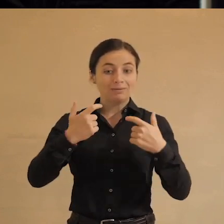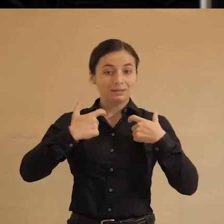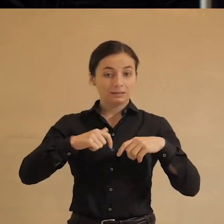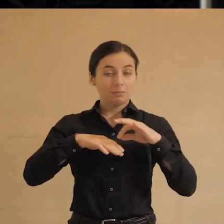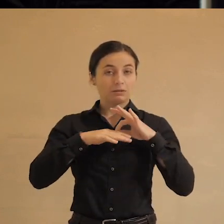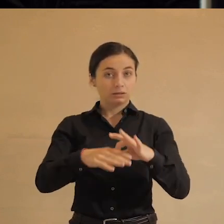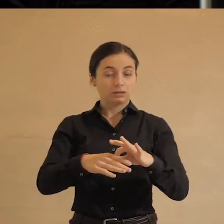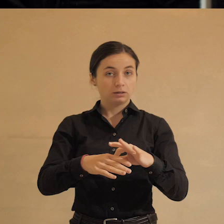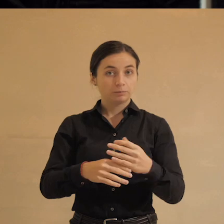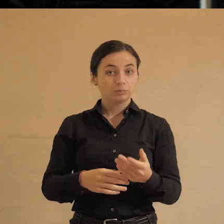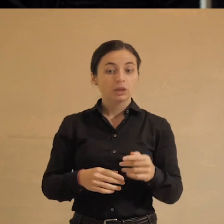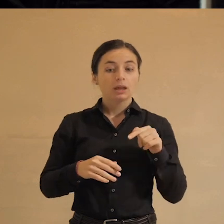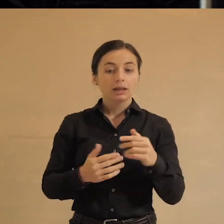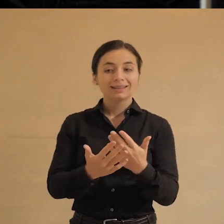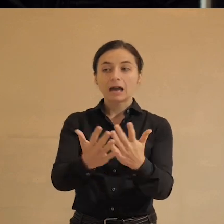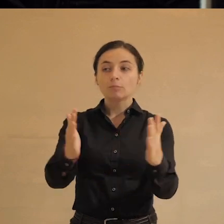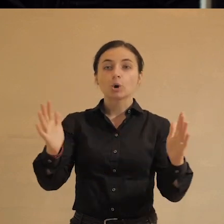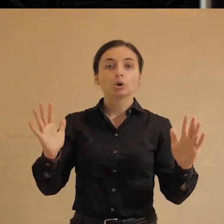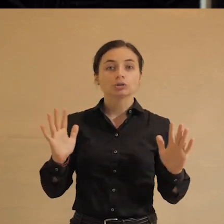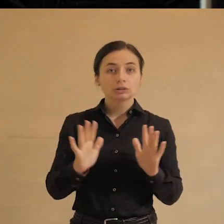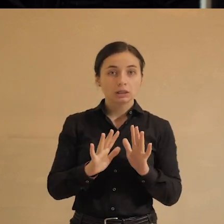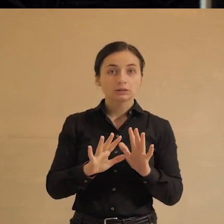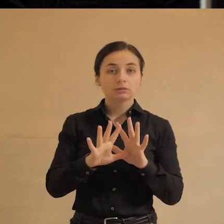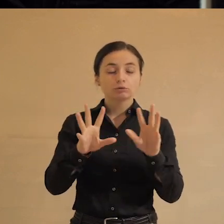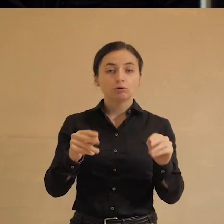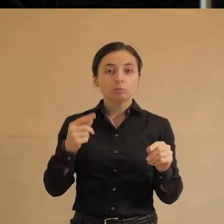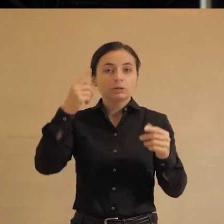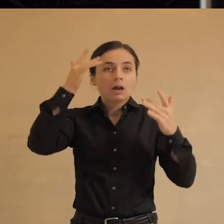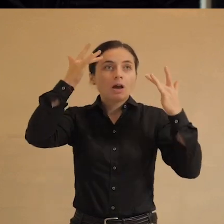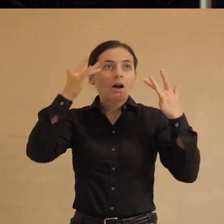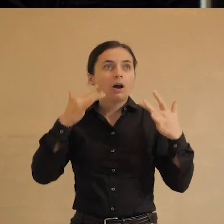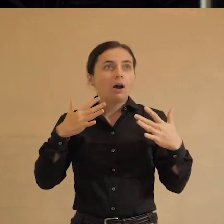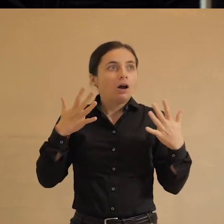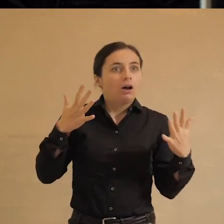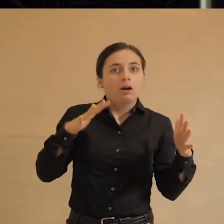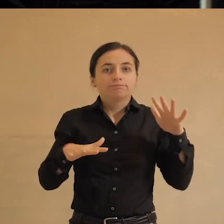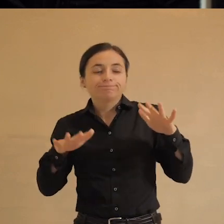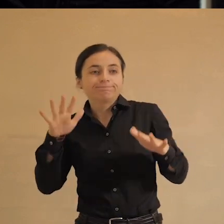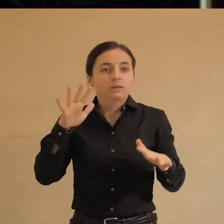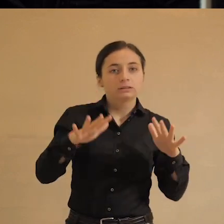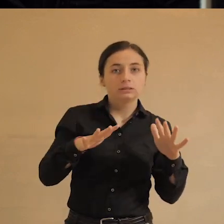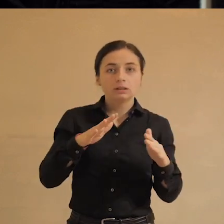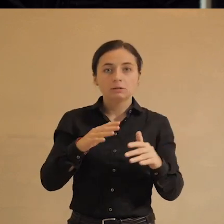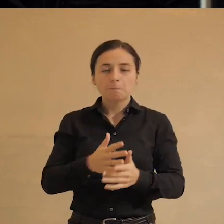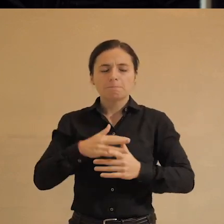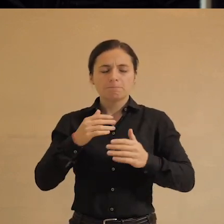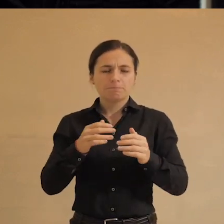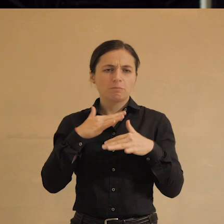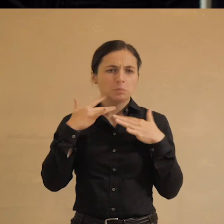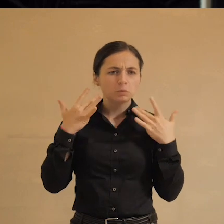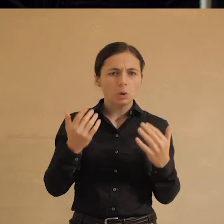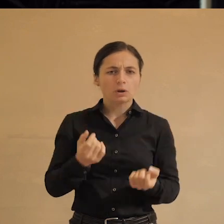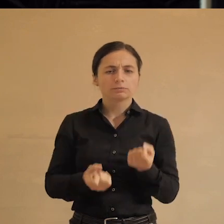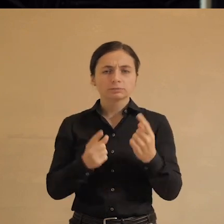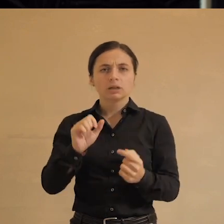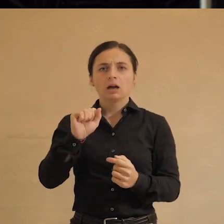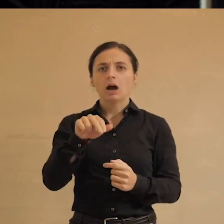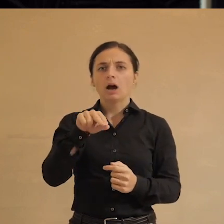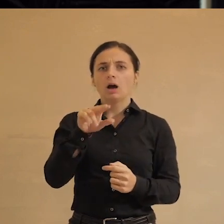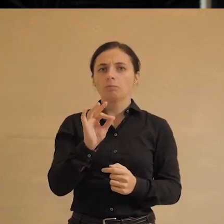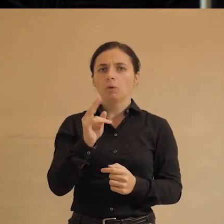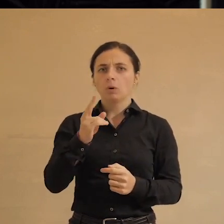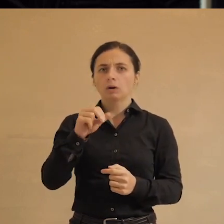вести. Вот это некоторое пространство всеобщей растерянности, конечно, порождает большое количество апокалиптических